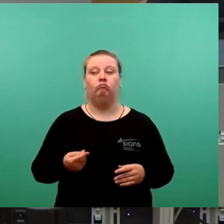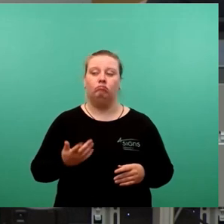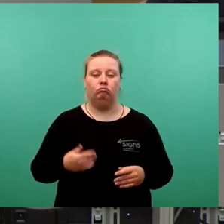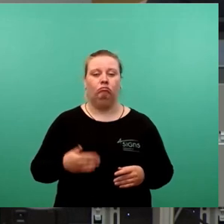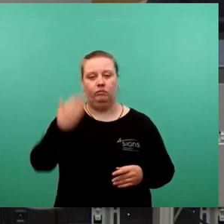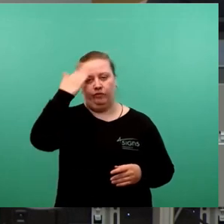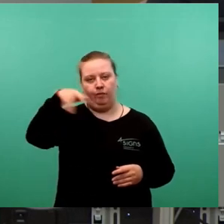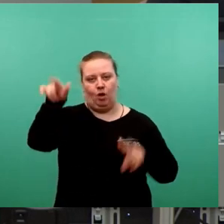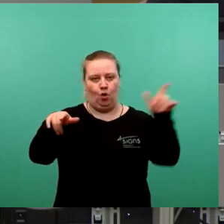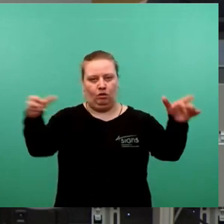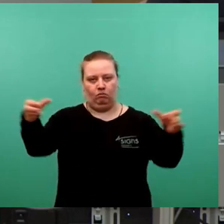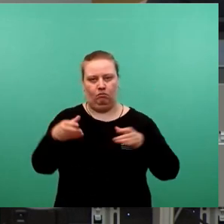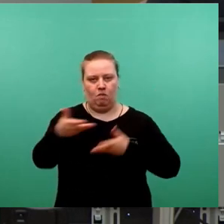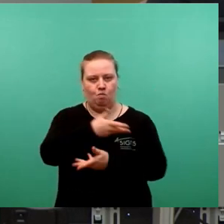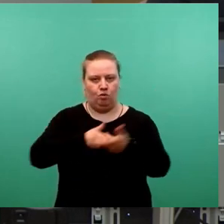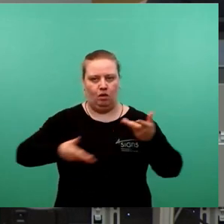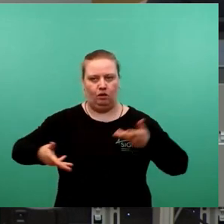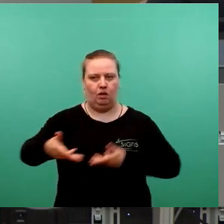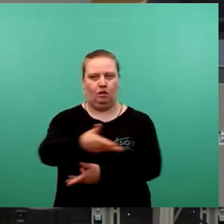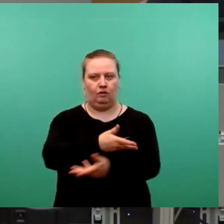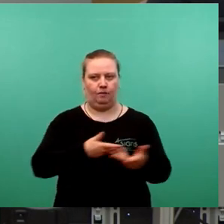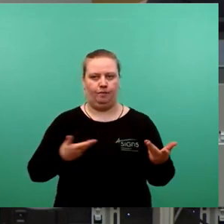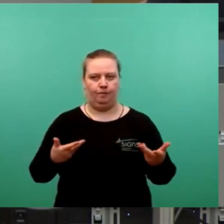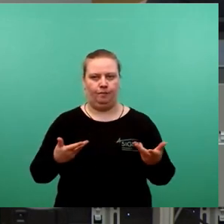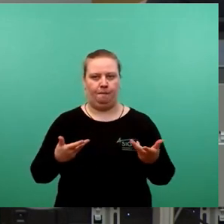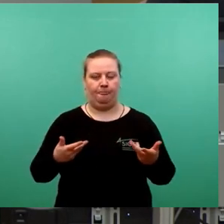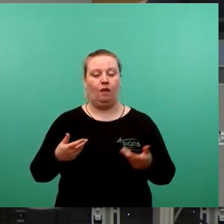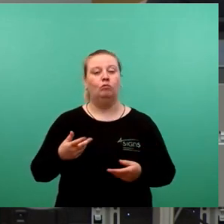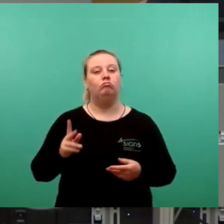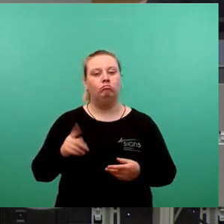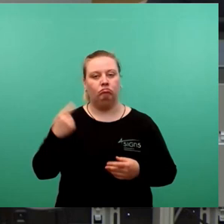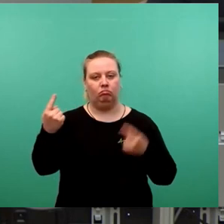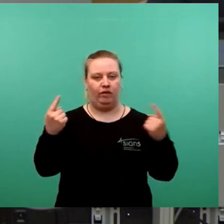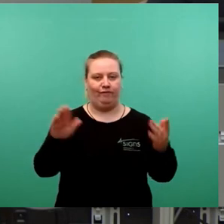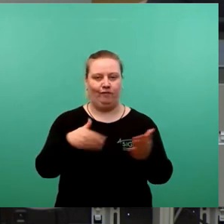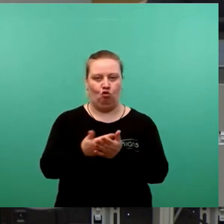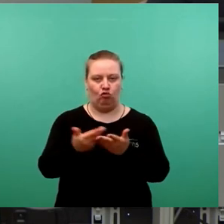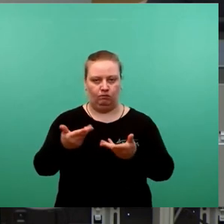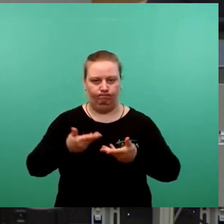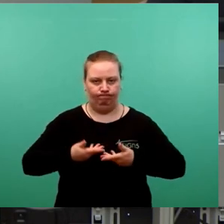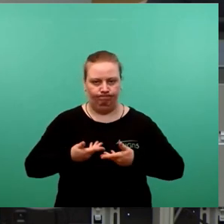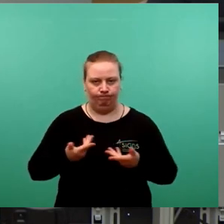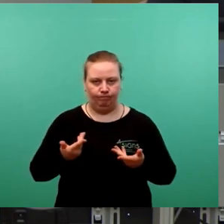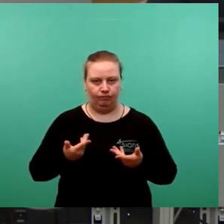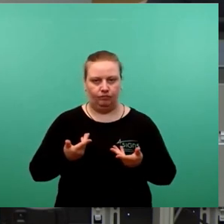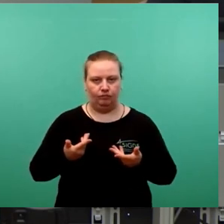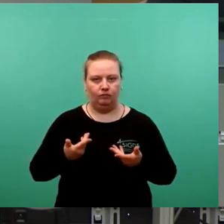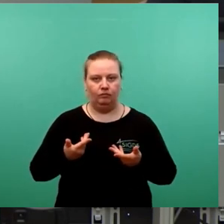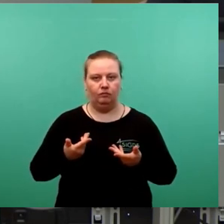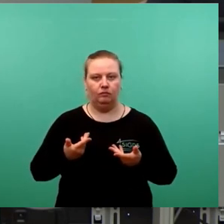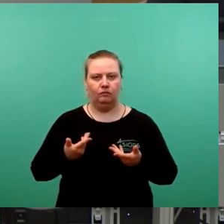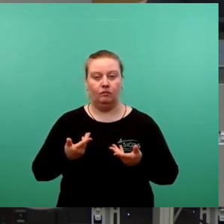eingesetzt. Und diese Moderatoren haben uns einen Vorschlag unterbreitet. Ich will hier mit einem